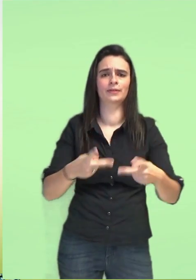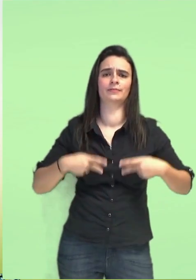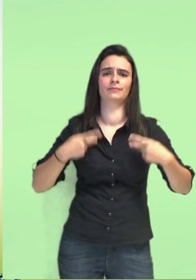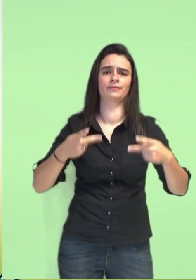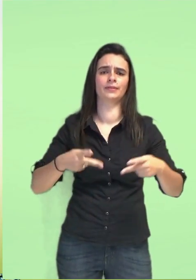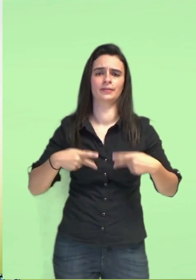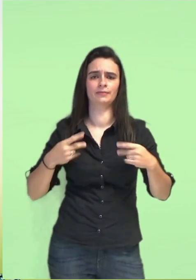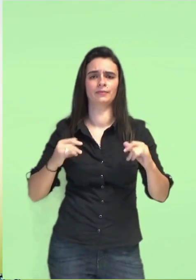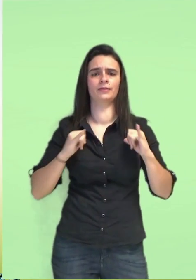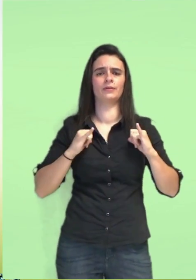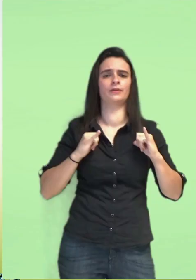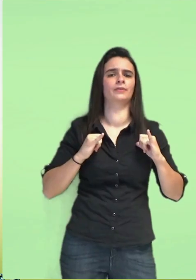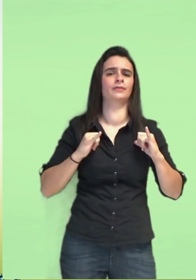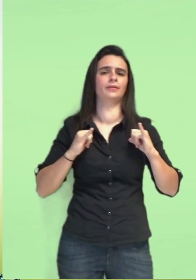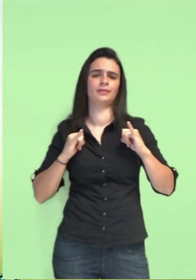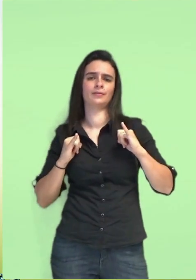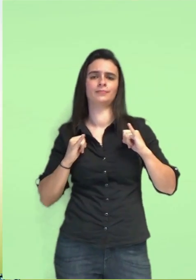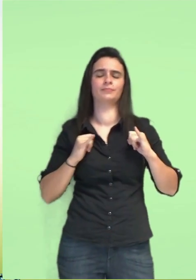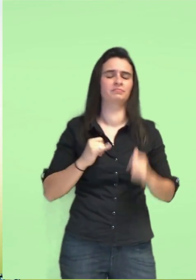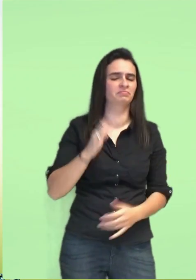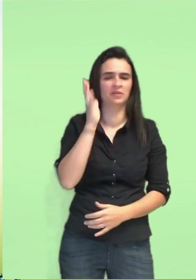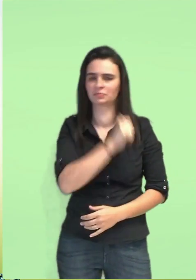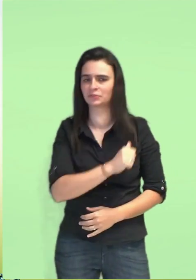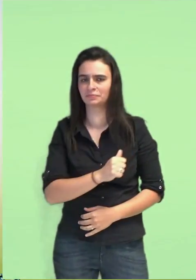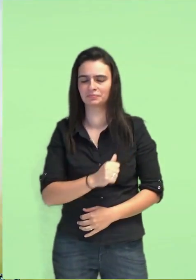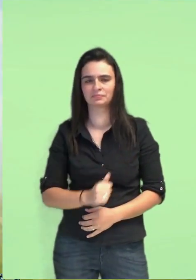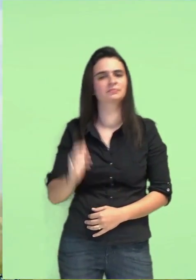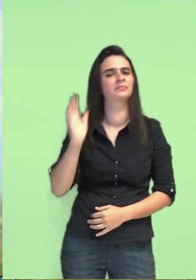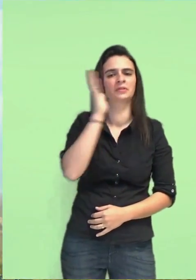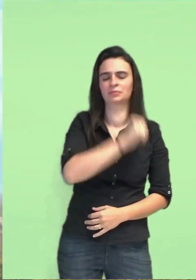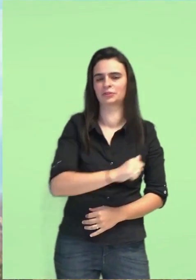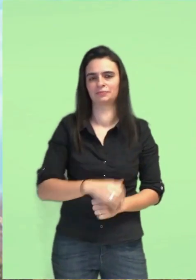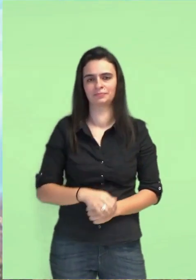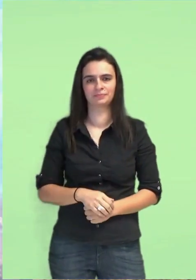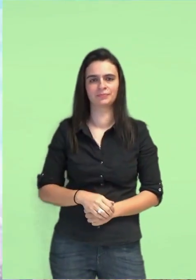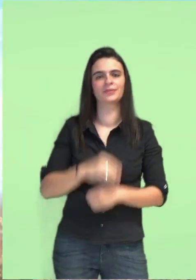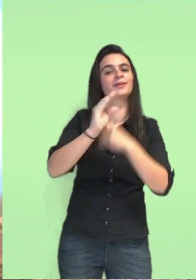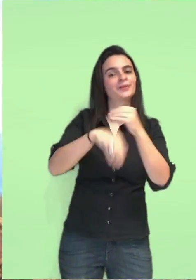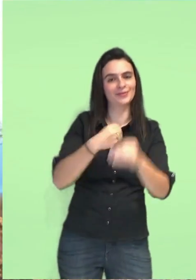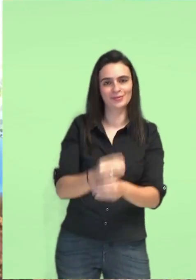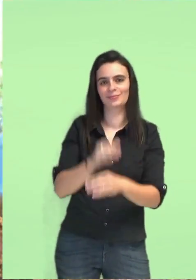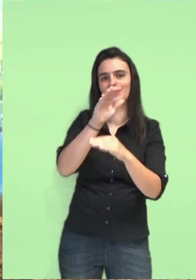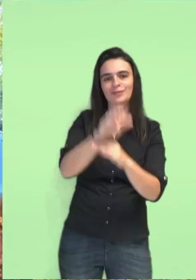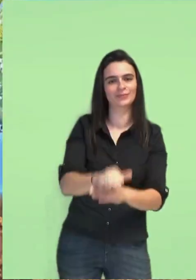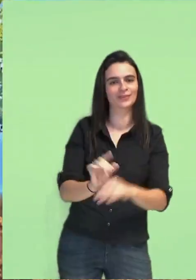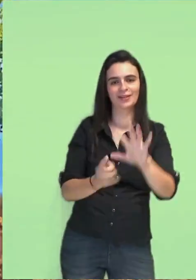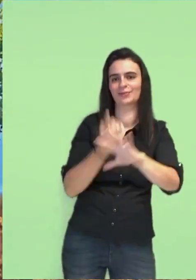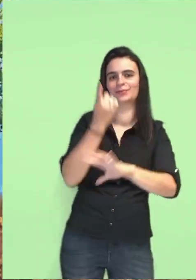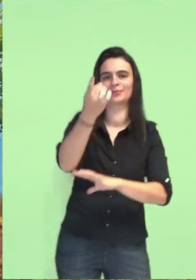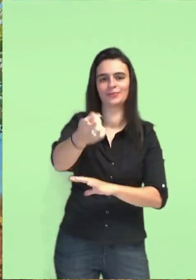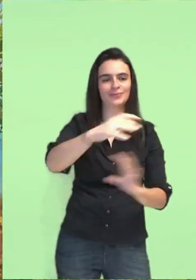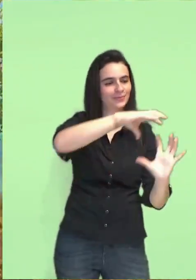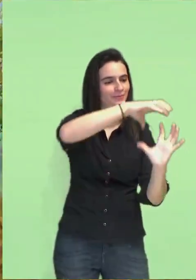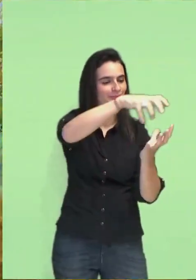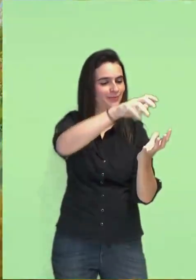Ils essayent de survivre Le plus longtemps paisible Mais ils trouvent que c'est une mission impossible Écolo Écolo Jamais trop